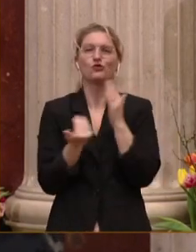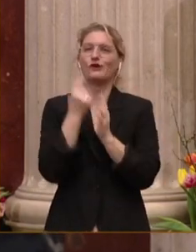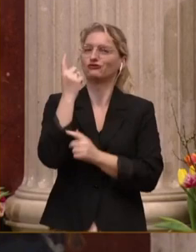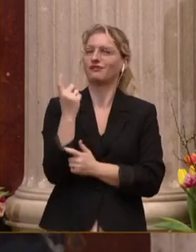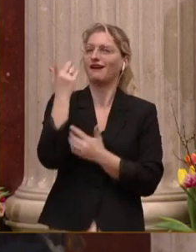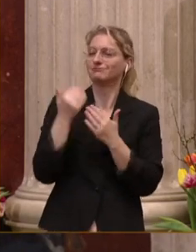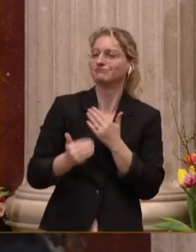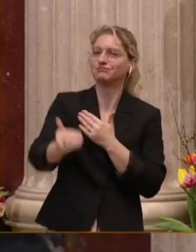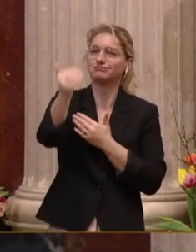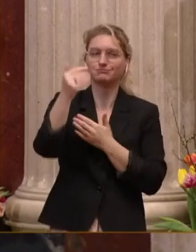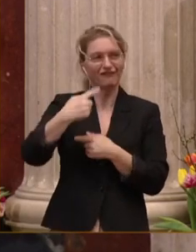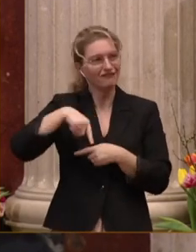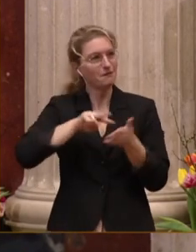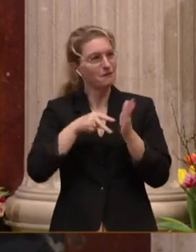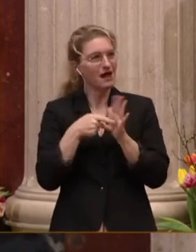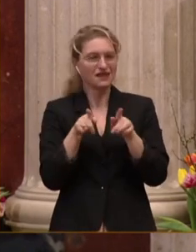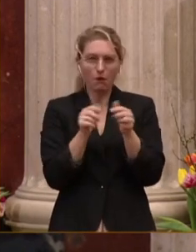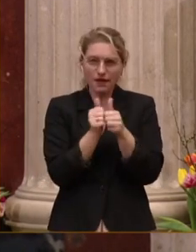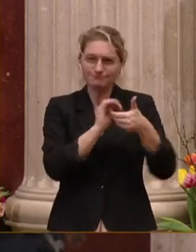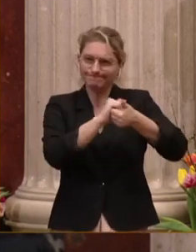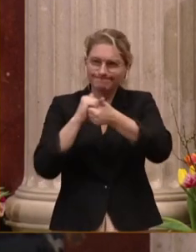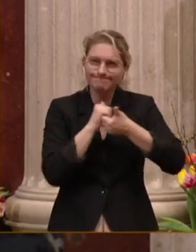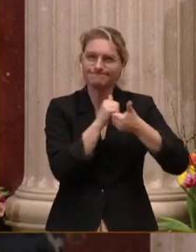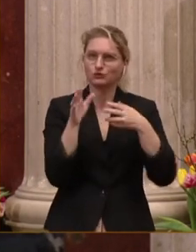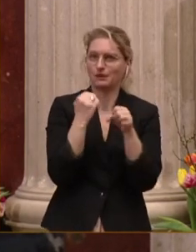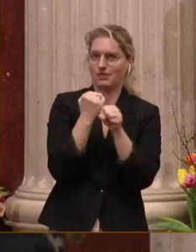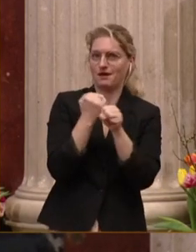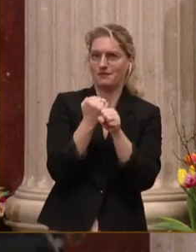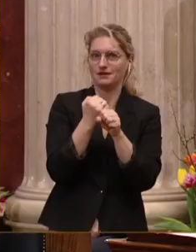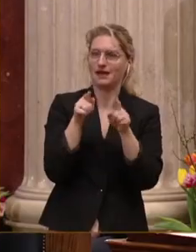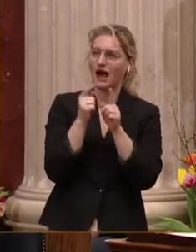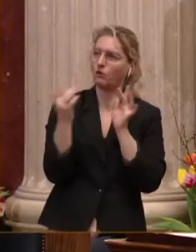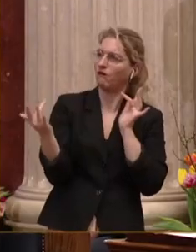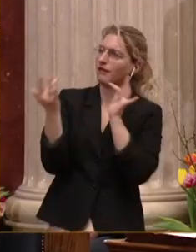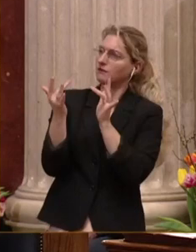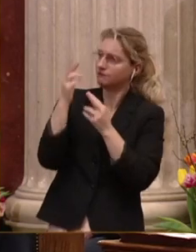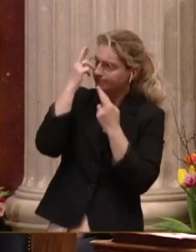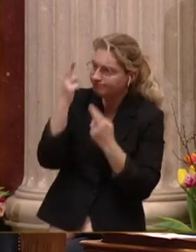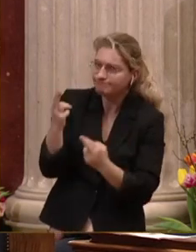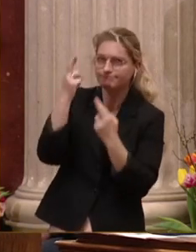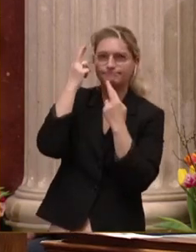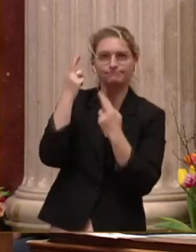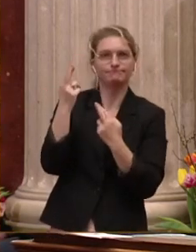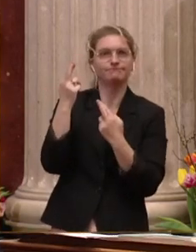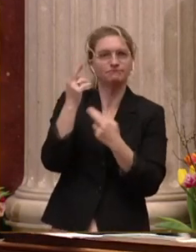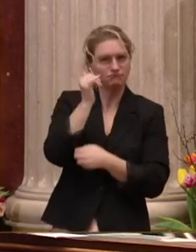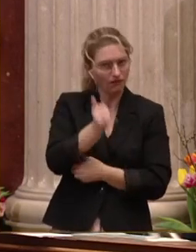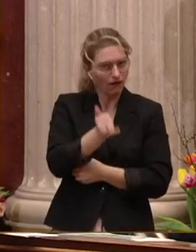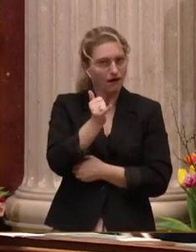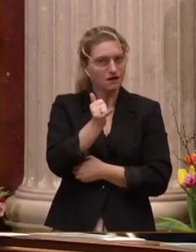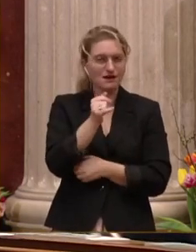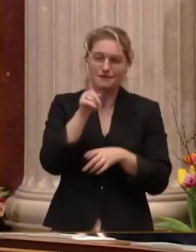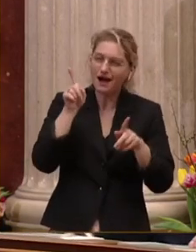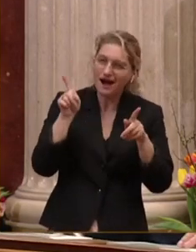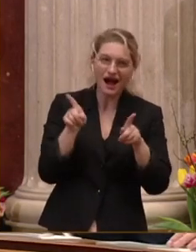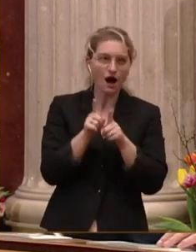vornehmen, eng zusammenzuarbeiten, auch das Gegenüber zu achten und mit Respekt zu behandeln. Aber wir brauchen